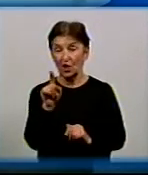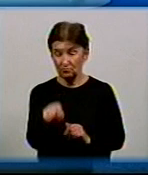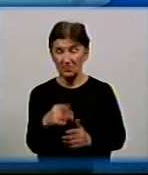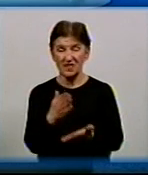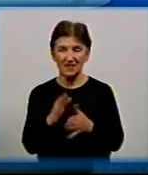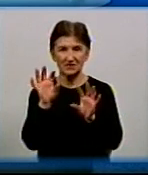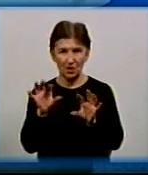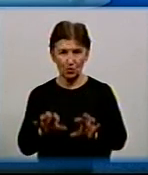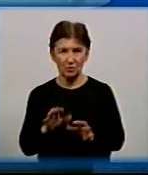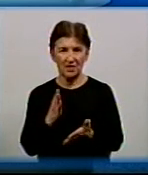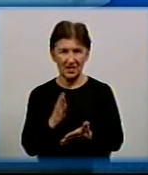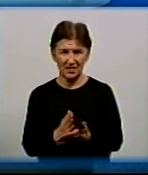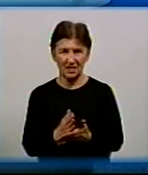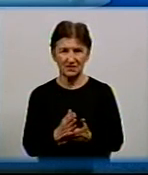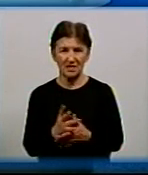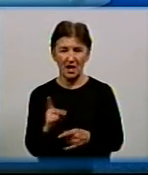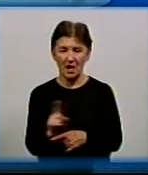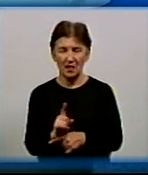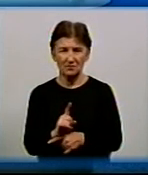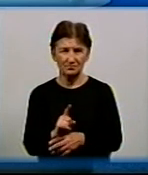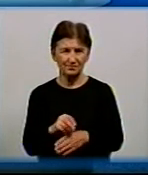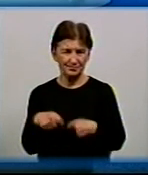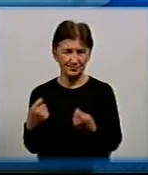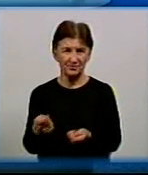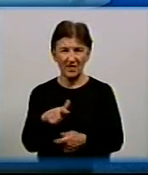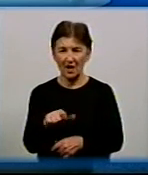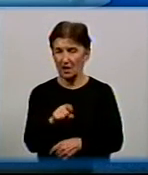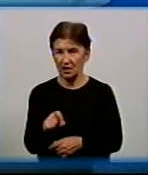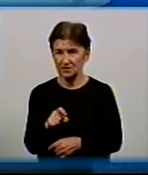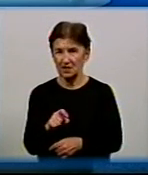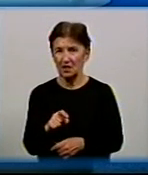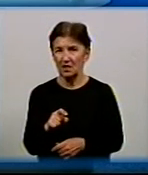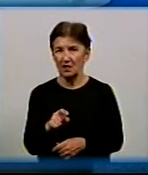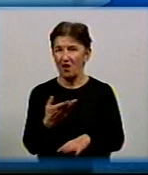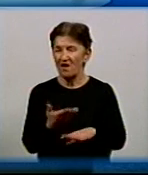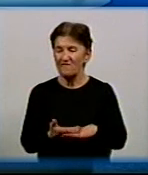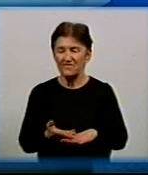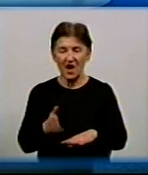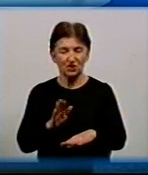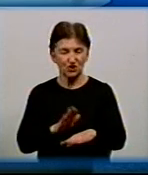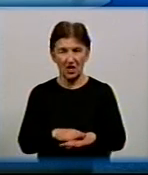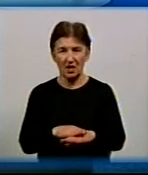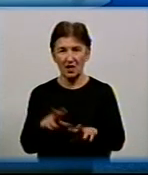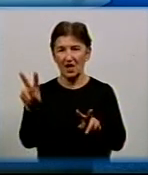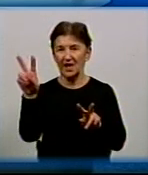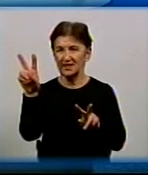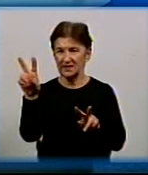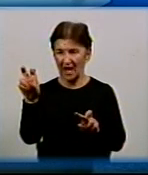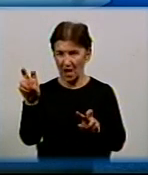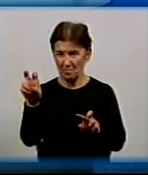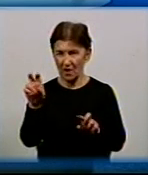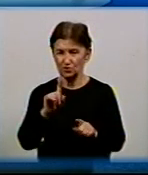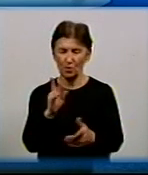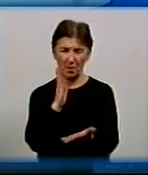передбачає номінацію на постачання природного газу. Зрозуміло, що досить важка така тема, для того, щоб там прямо